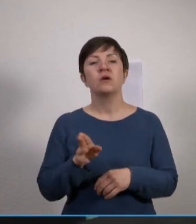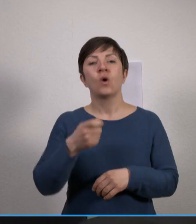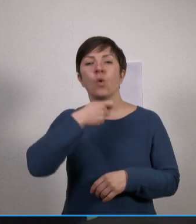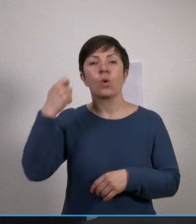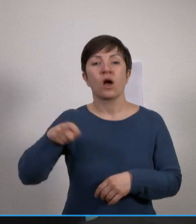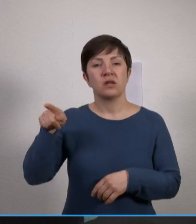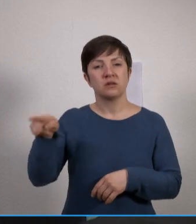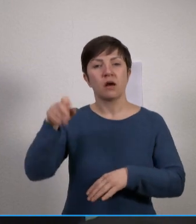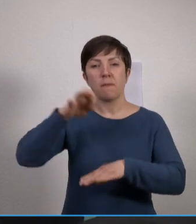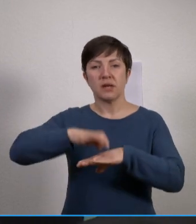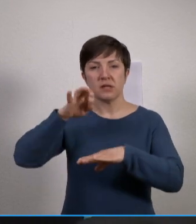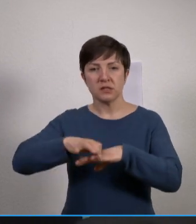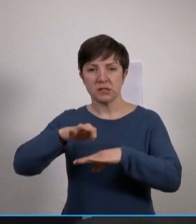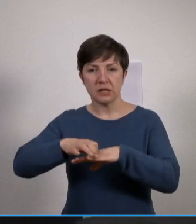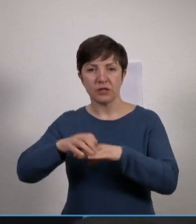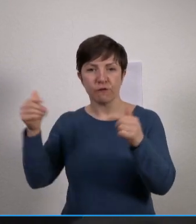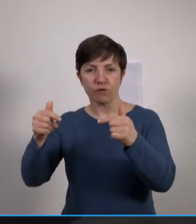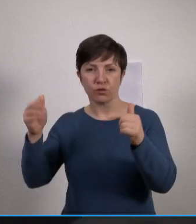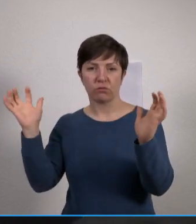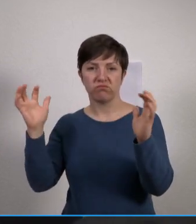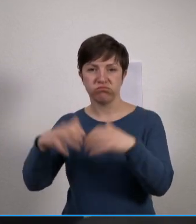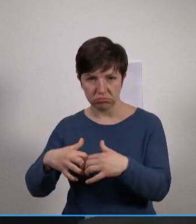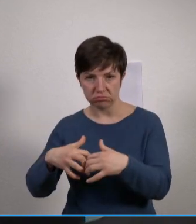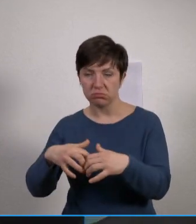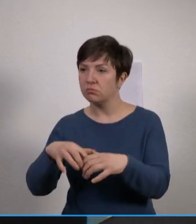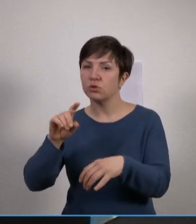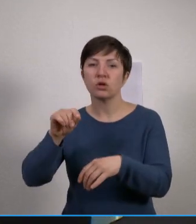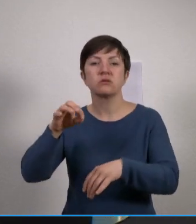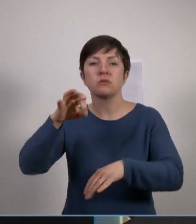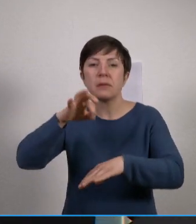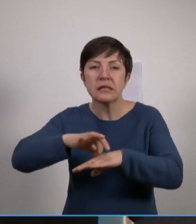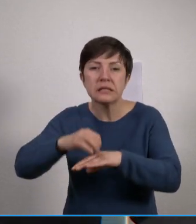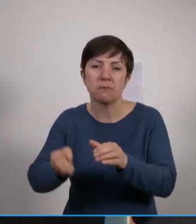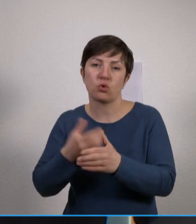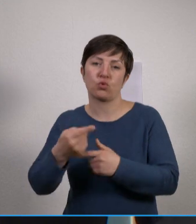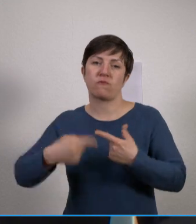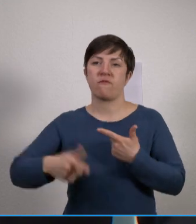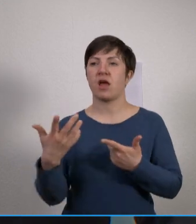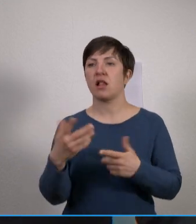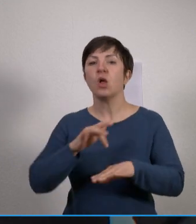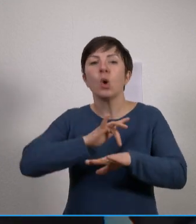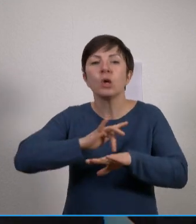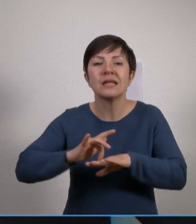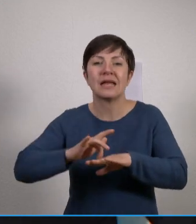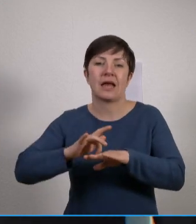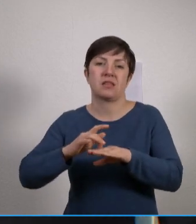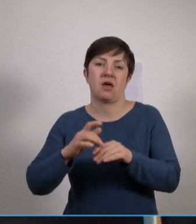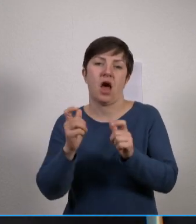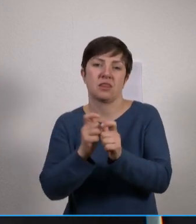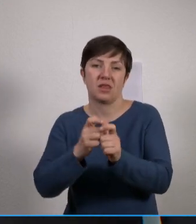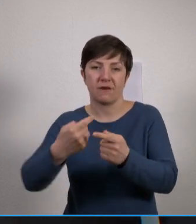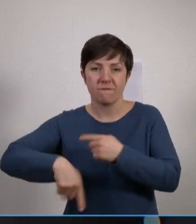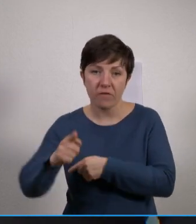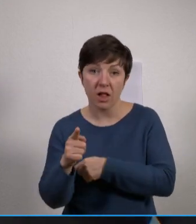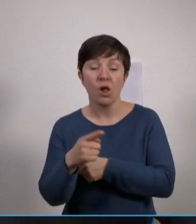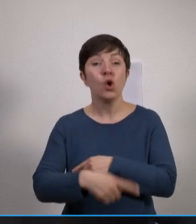jetzt neben Medizinprodukten und Arzneimitteln unter anderem auch an Hygieneartikeln. Die Anteilnahme und das Engagement der deutschen Bevölkerung sind